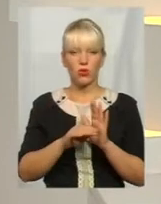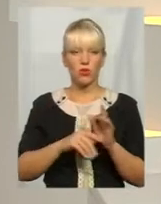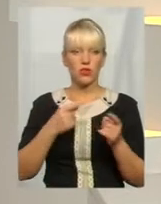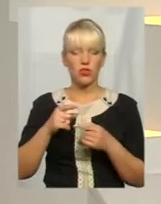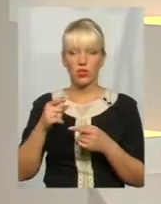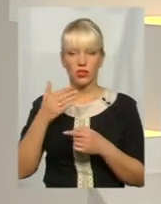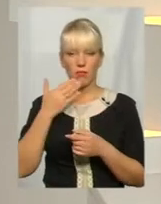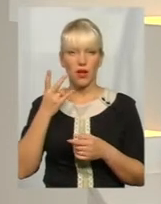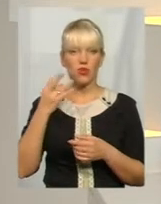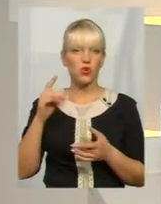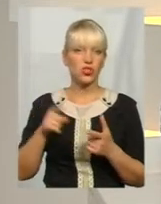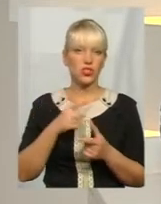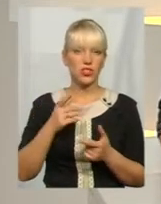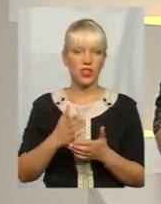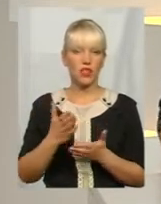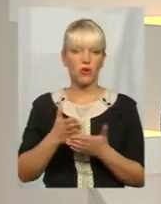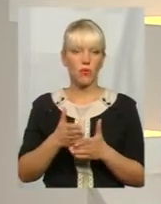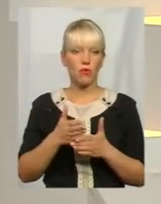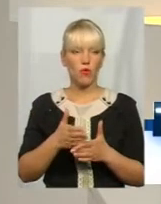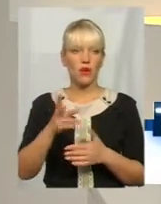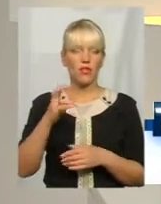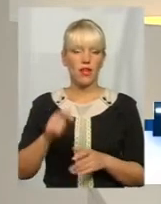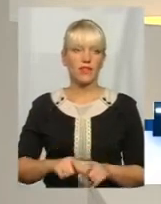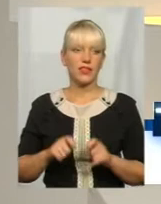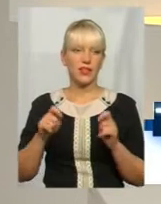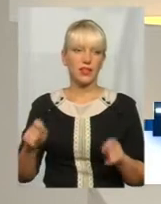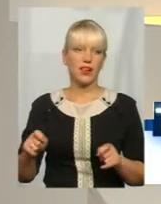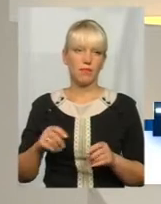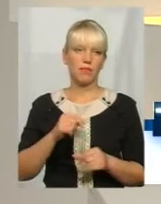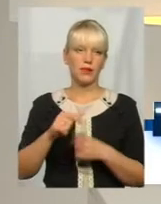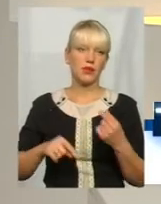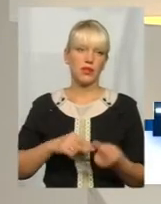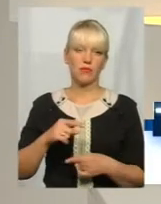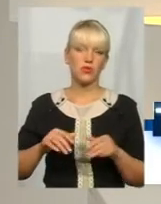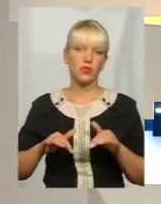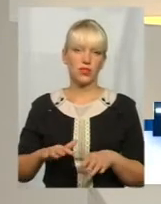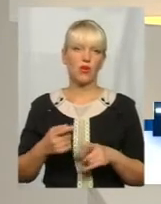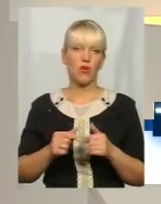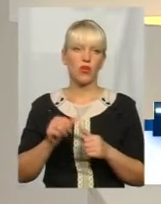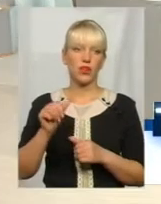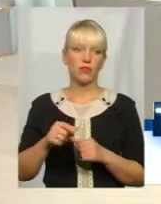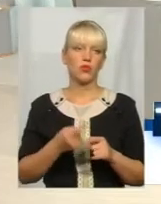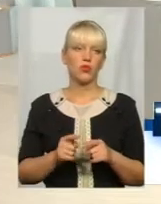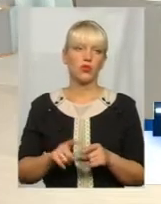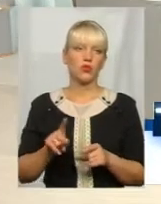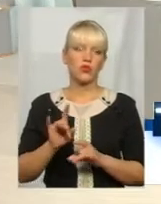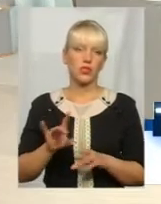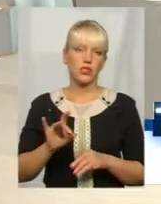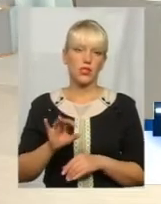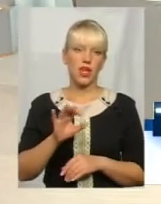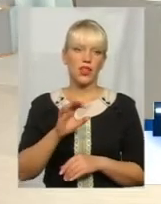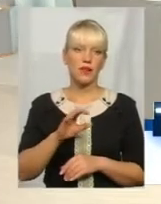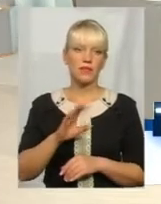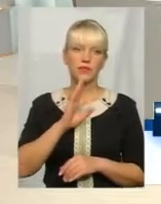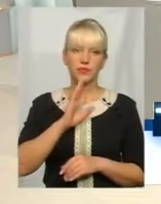А чи є якась допомога саме на відкриття підприємницької діяльності, окрім тої, про яку розказала пані Інна? Ну, в